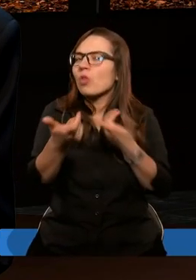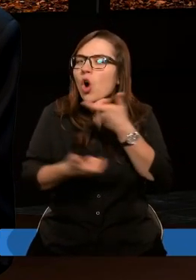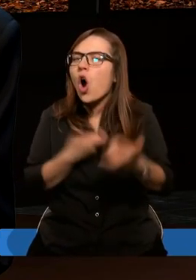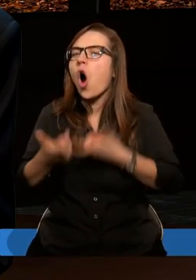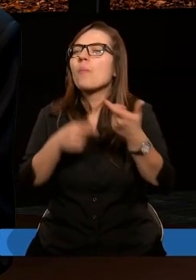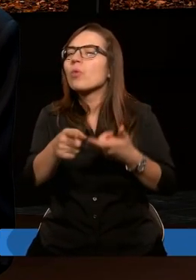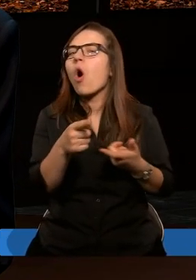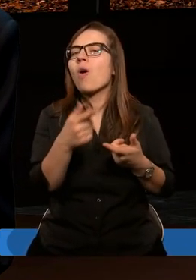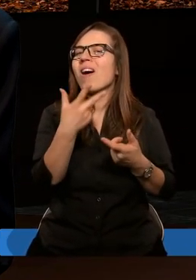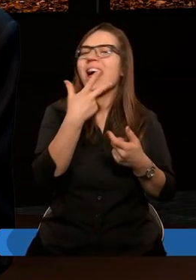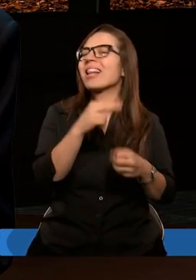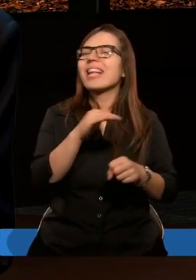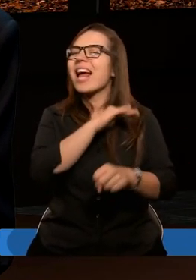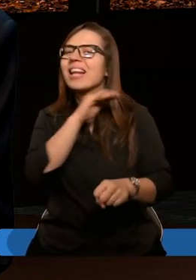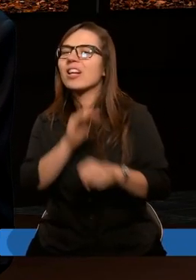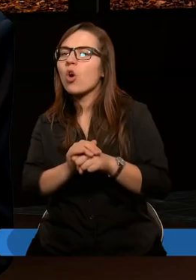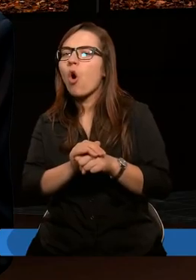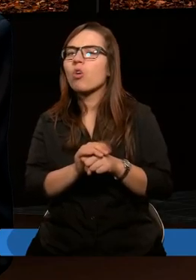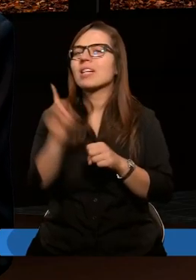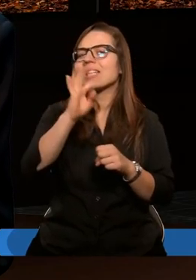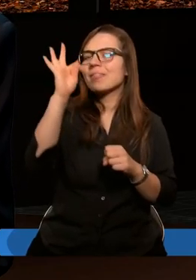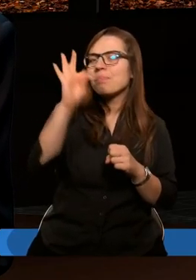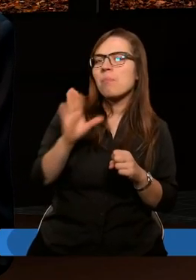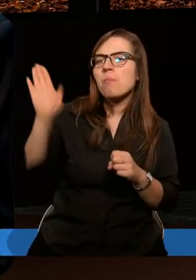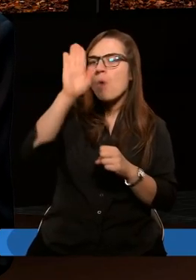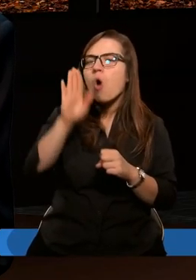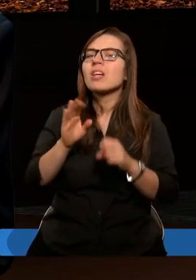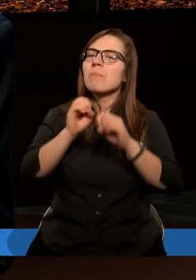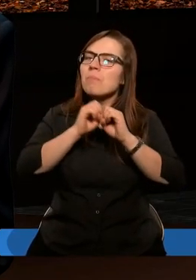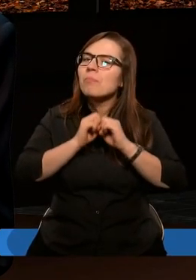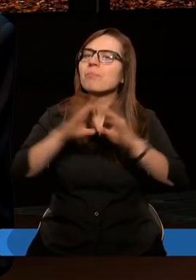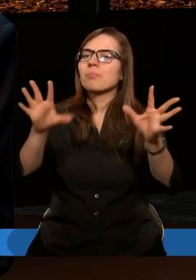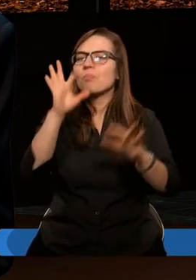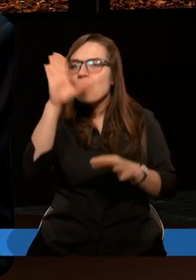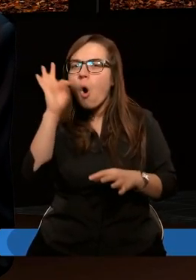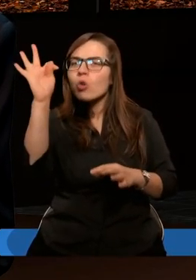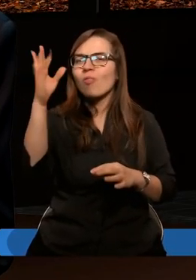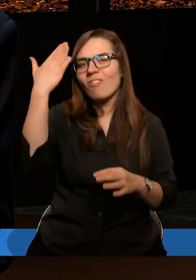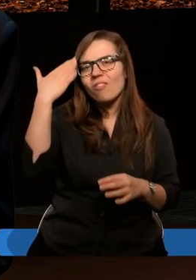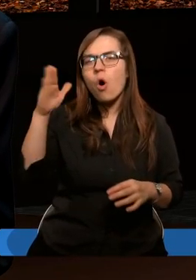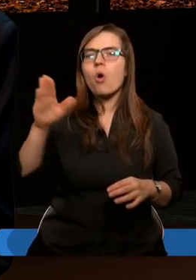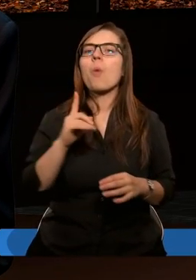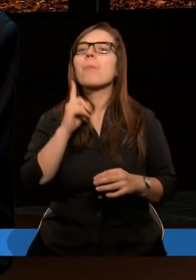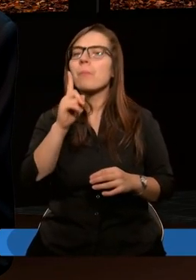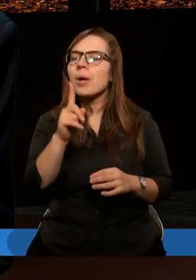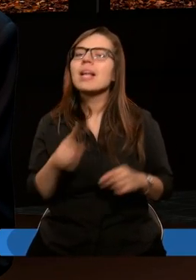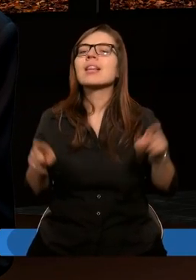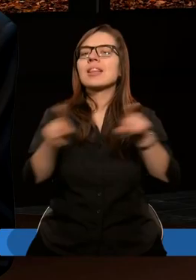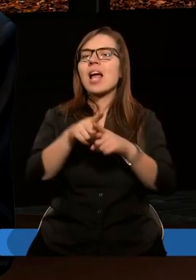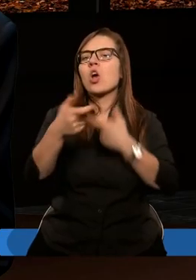niezgodnie z Bożym objawieniem, Bożą wolą. I tak